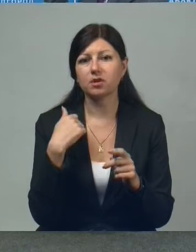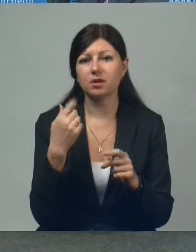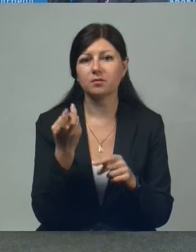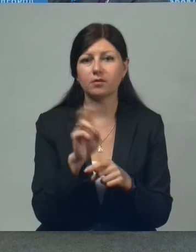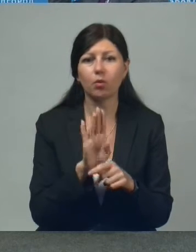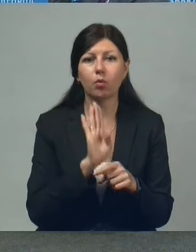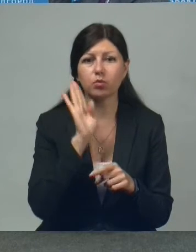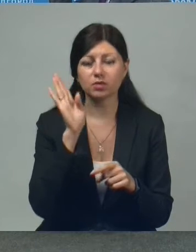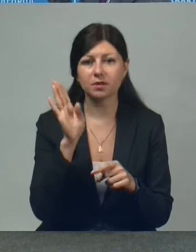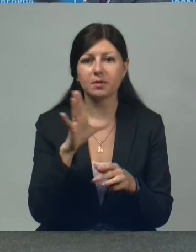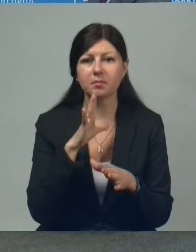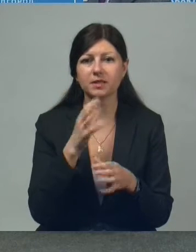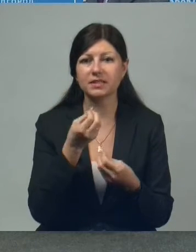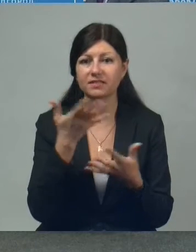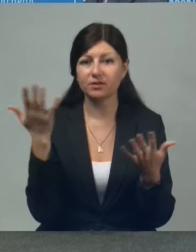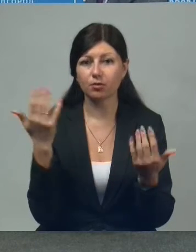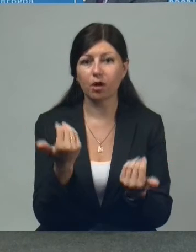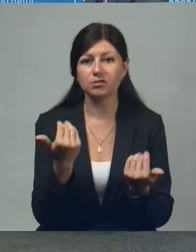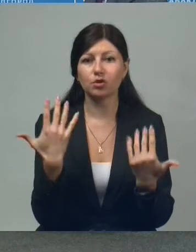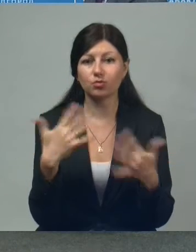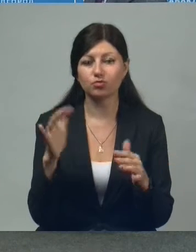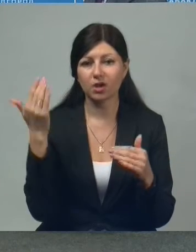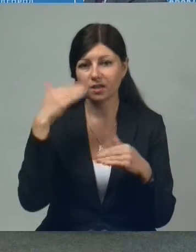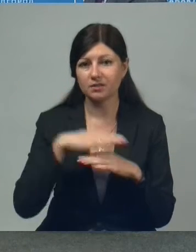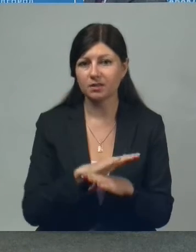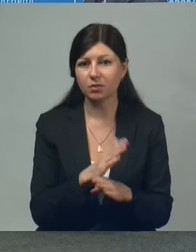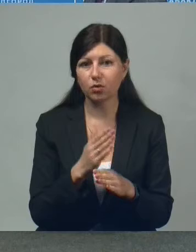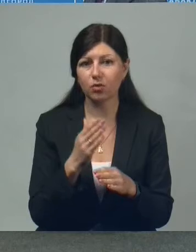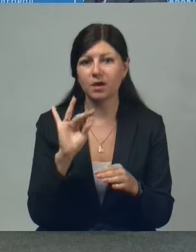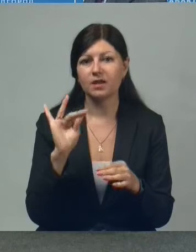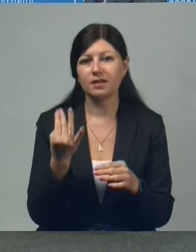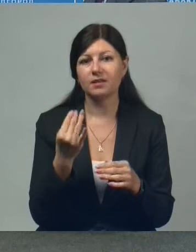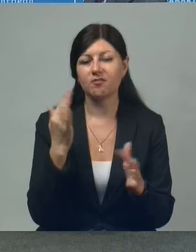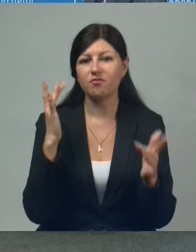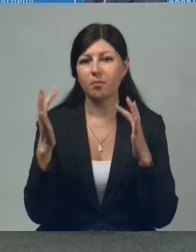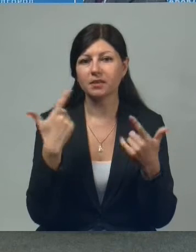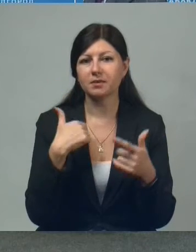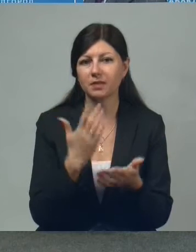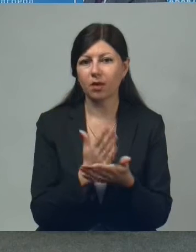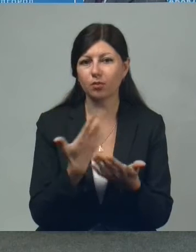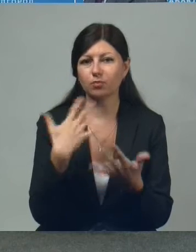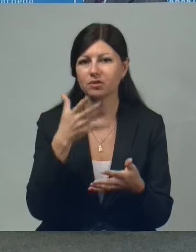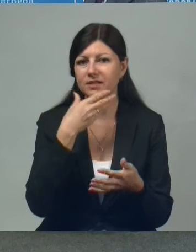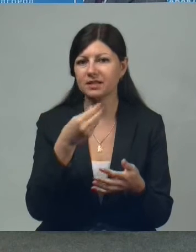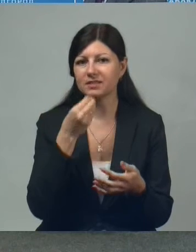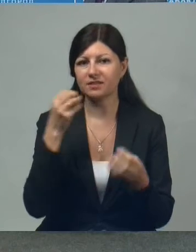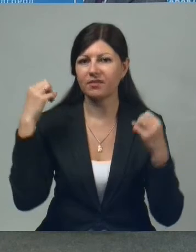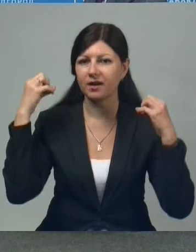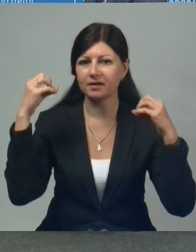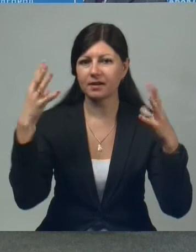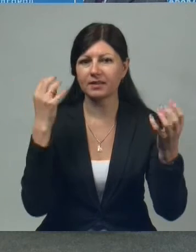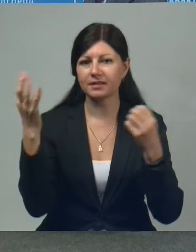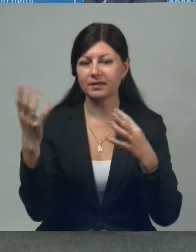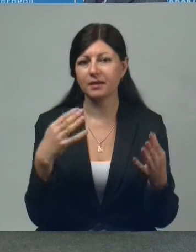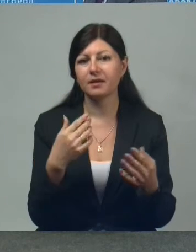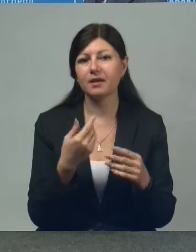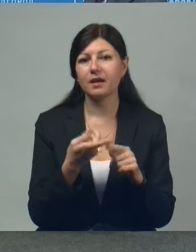утром, и было светло, да, сейчас уже темно. И парк, в котором мы находимся, да, он преобразился и загорелся огоньками.